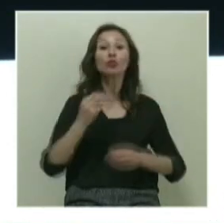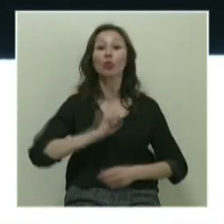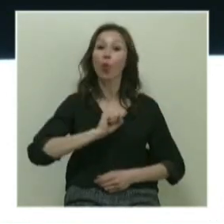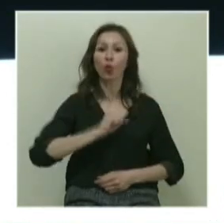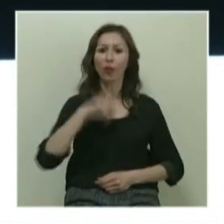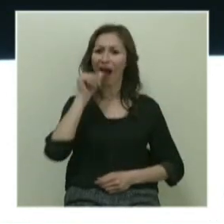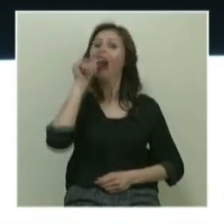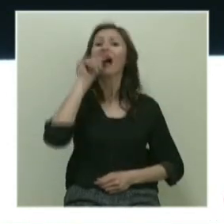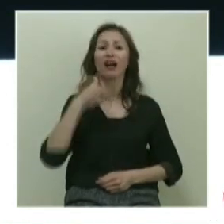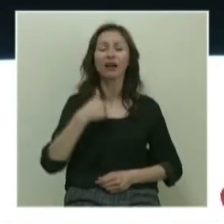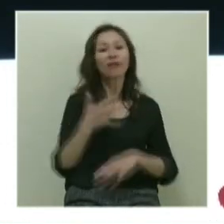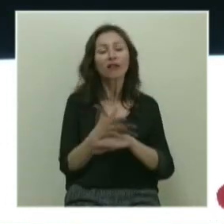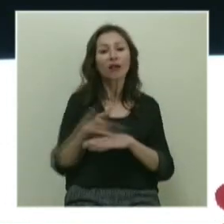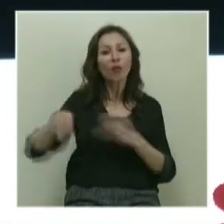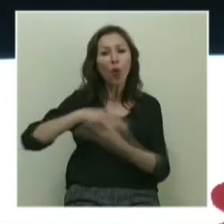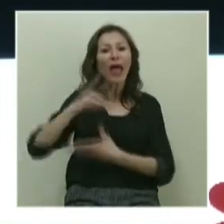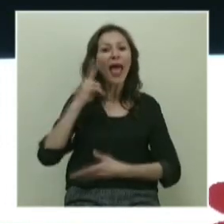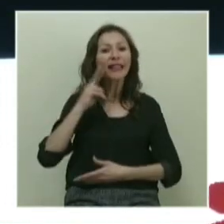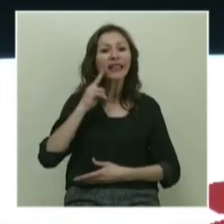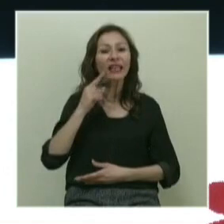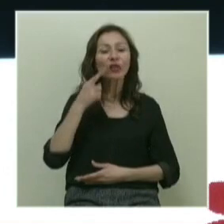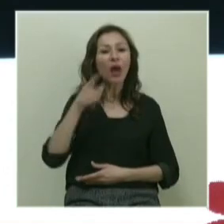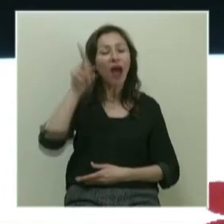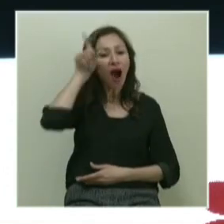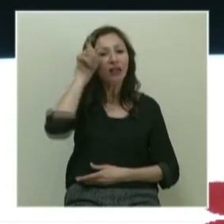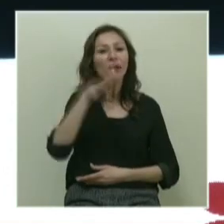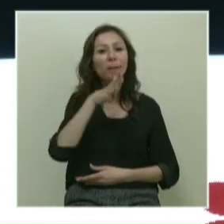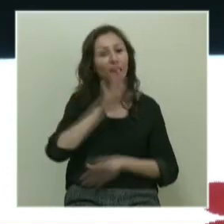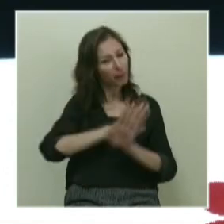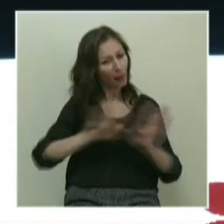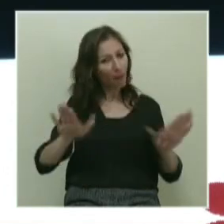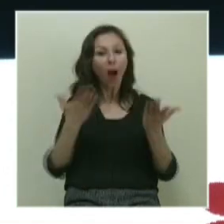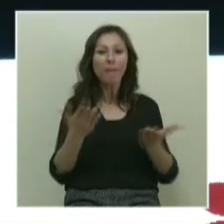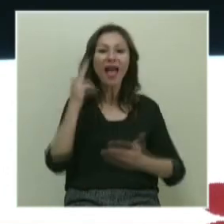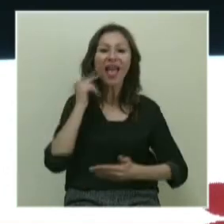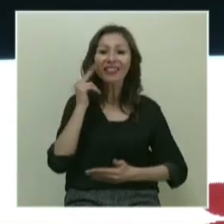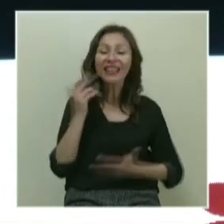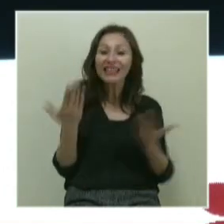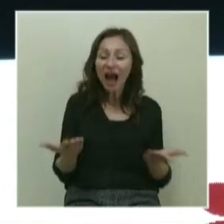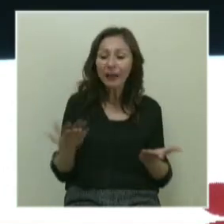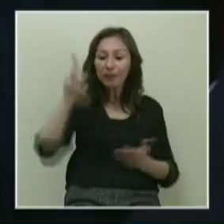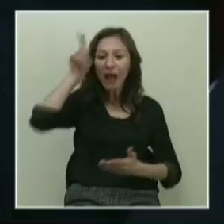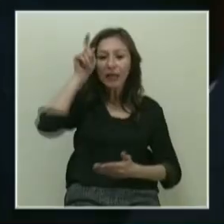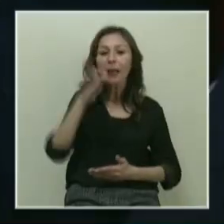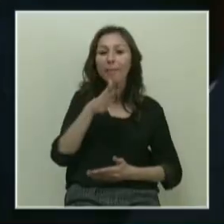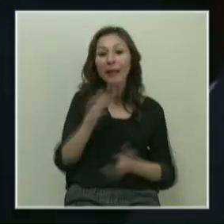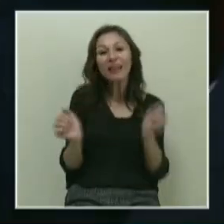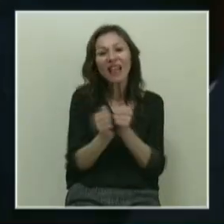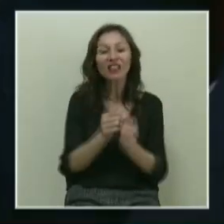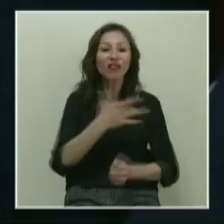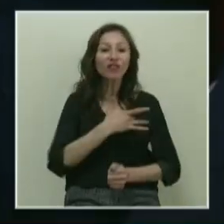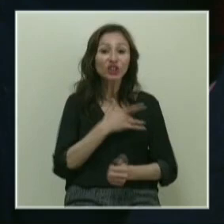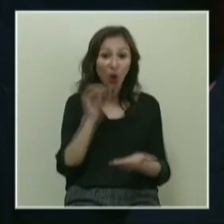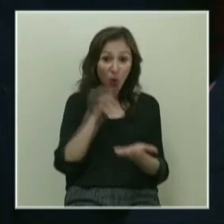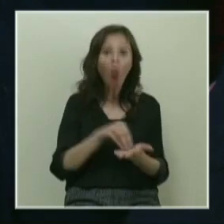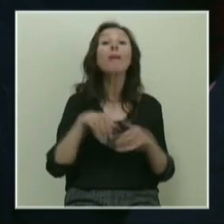Ödüm patlıyor. Çünkü bu olayın etik tarafı eksik. Akıl ve bilim tarafı tamam. Ama etik tarafı, yani akıl bilimin yanına vicdanı